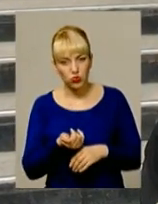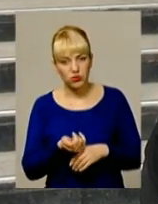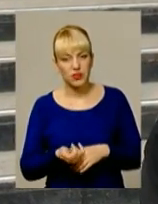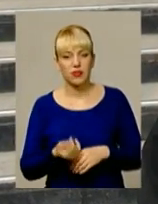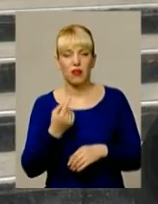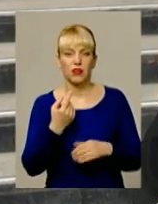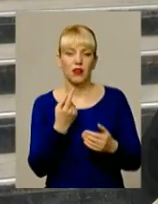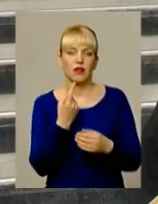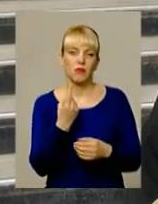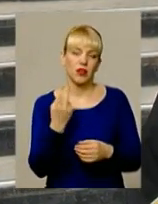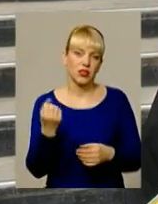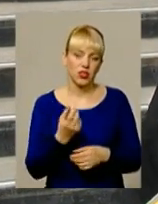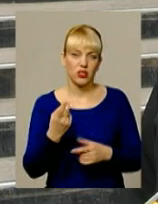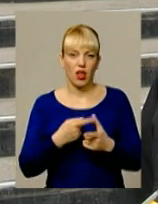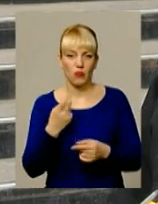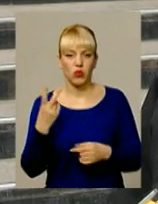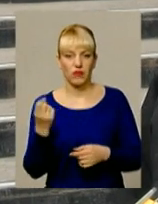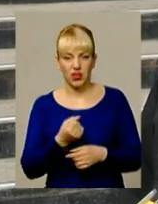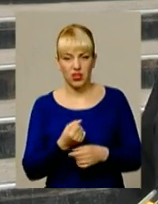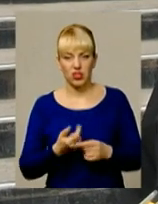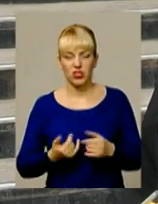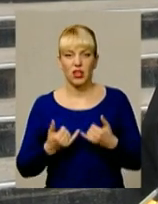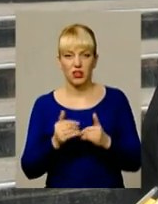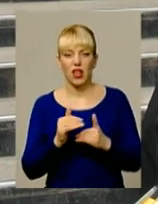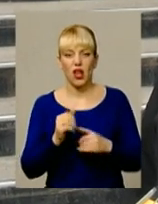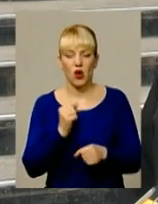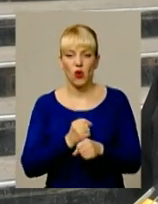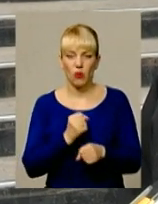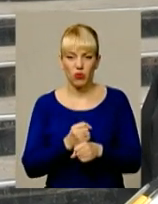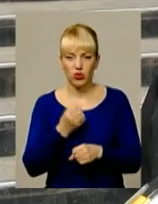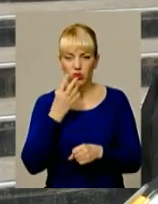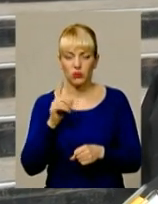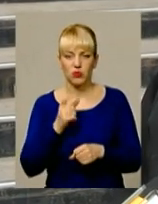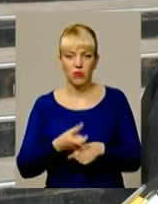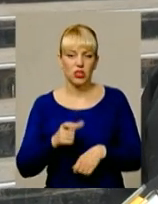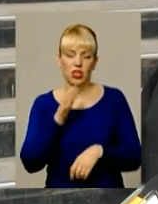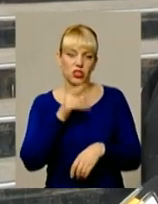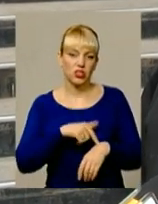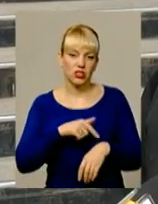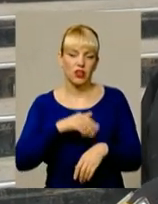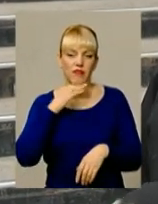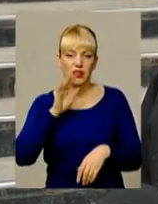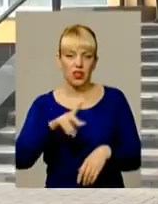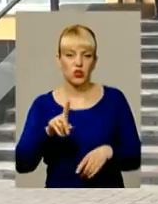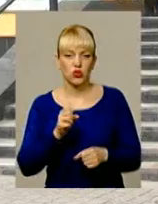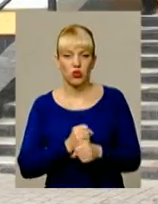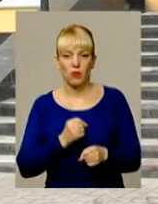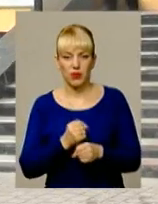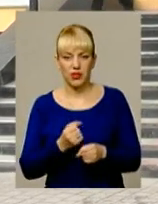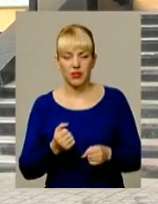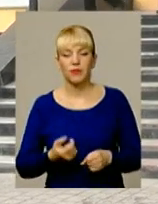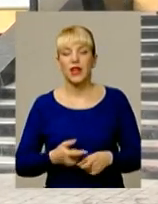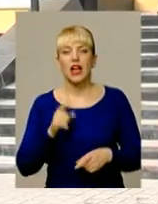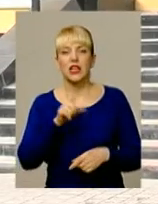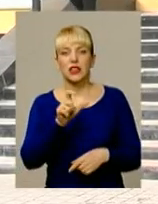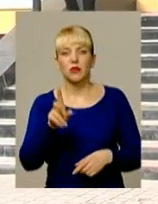перший тиждень-два. Для роботи добре, що більше часу вистачає десь щось зробити. Тим же, кому